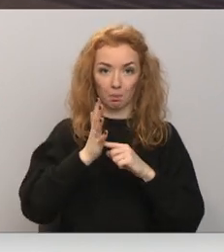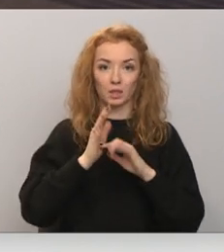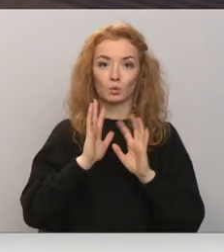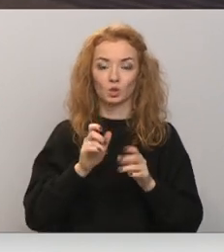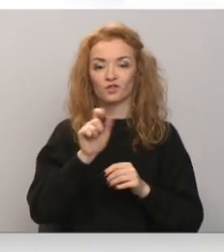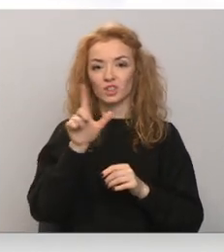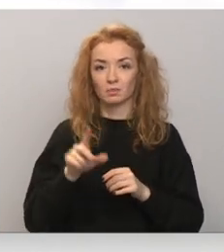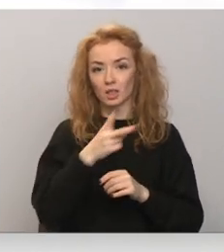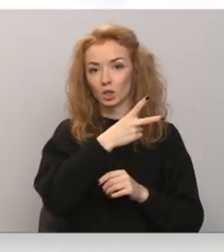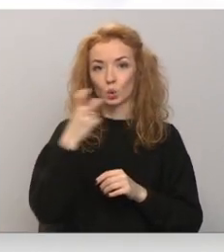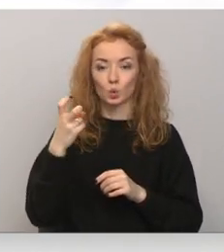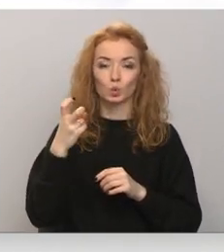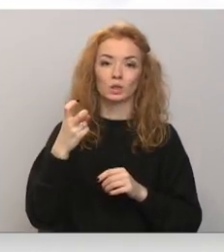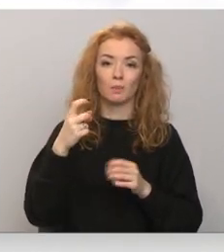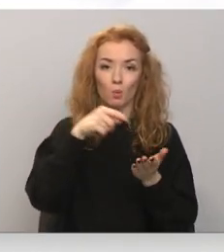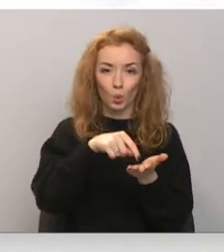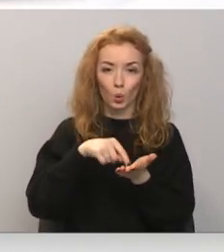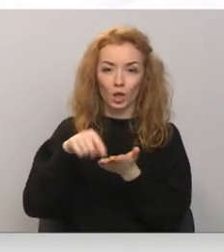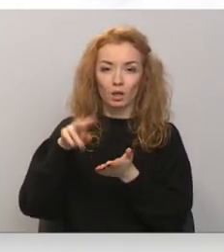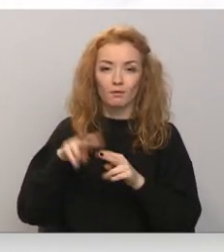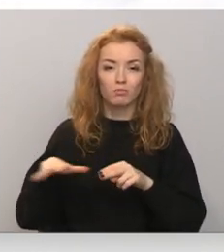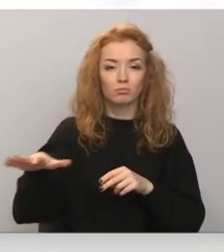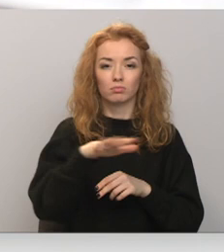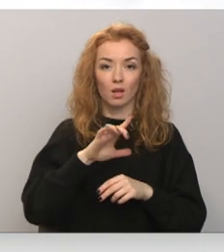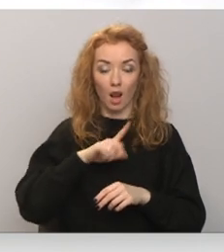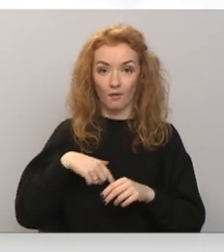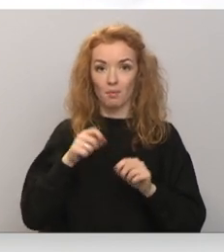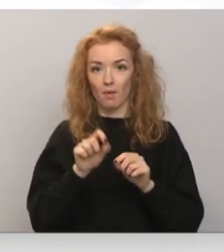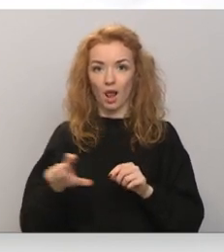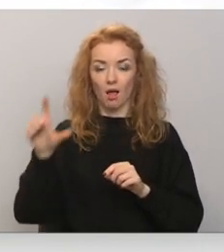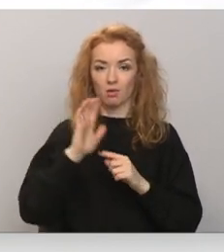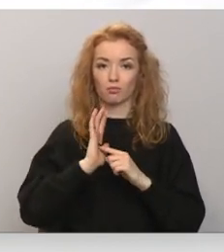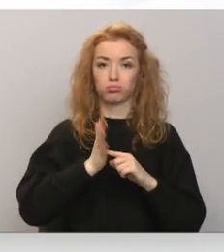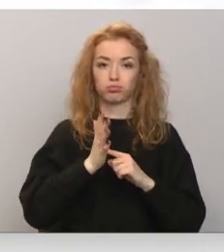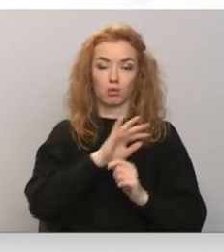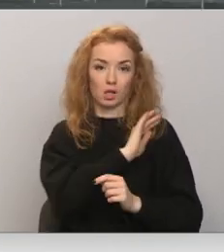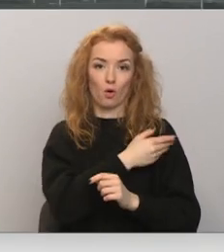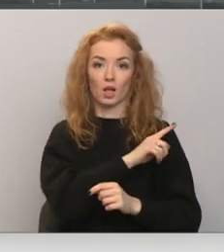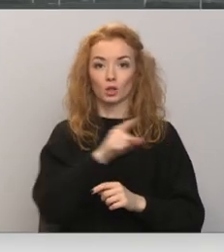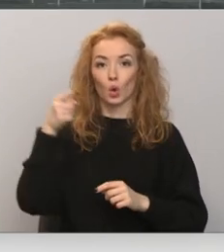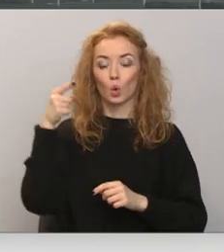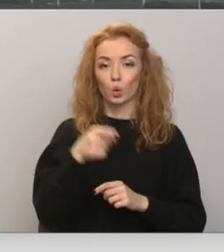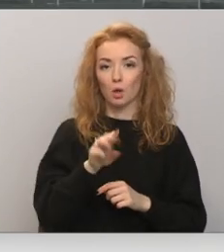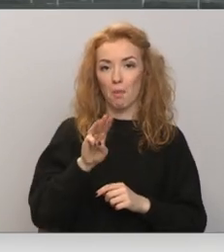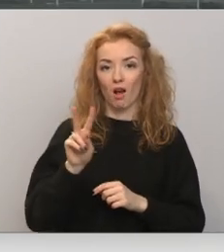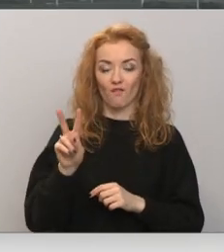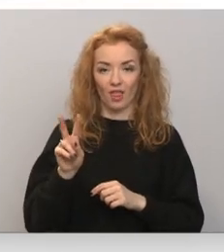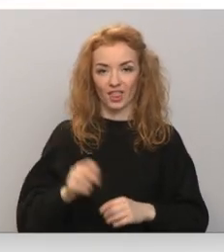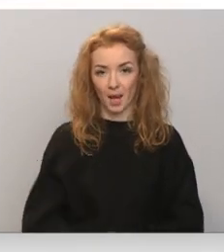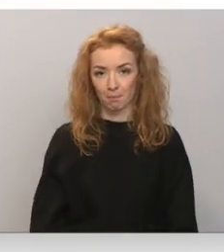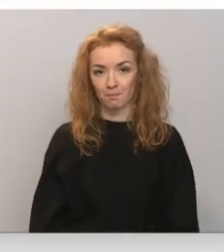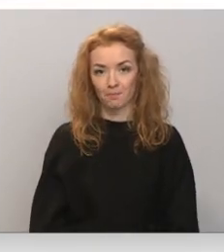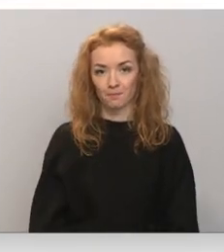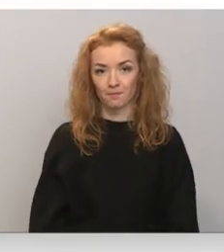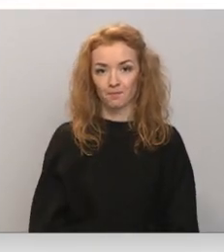būšot vismaz 200 punktos Latvijā, tādi jādi palielnot vēju enerģijas jaudu līdz 1000 megavatiem. Sandra Leitāni,